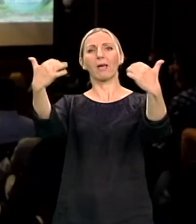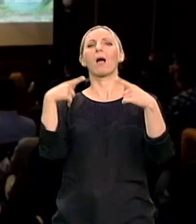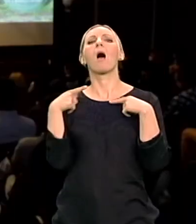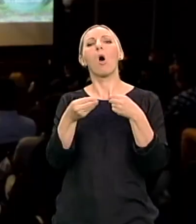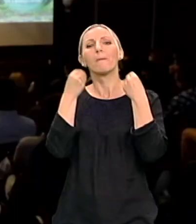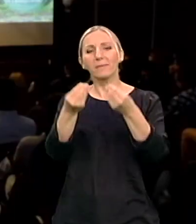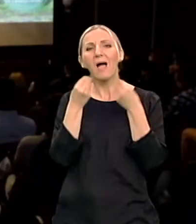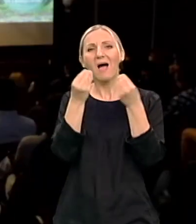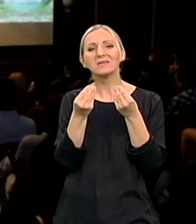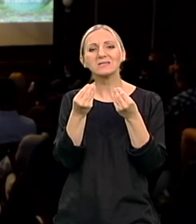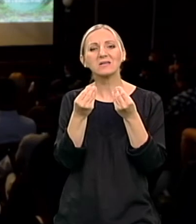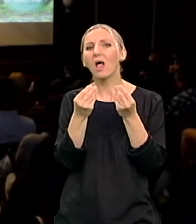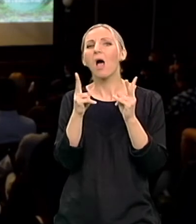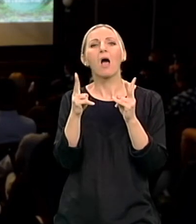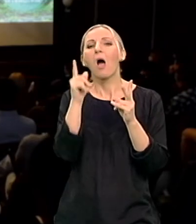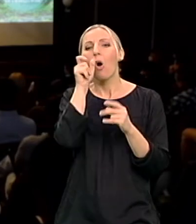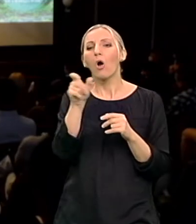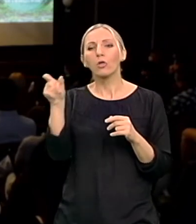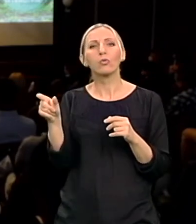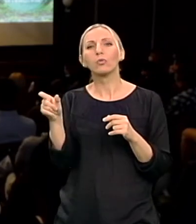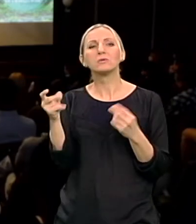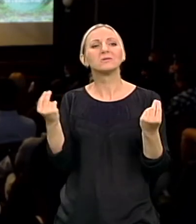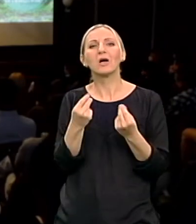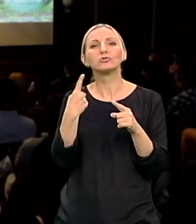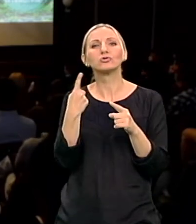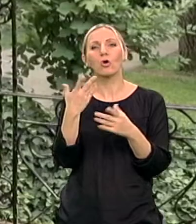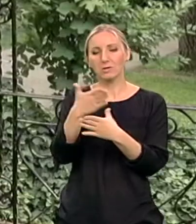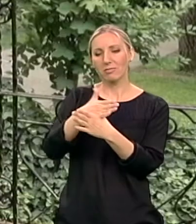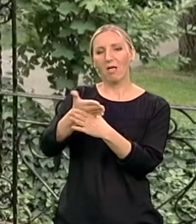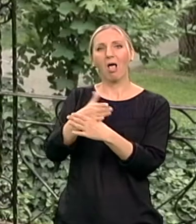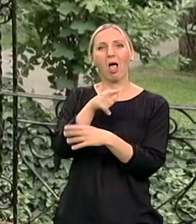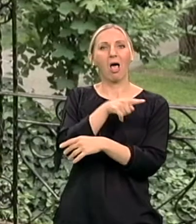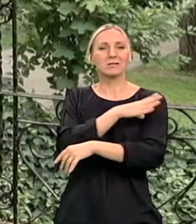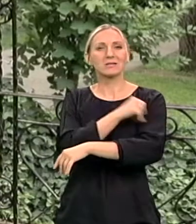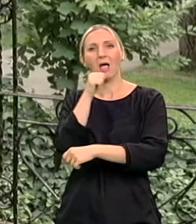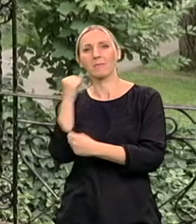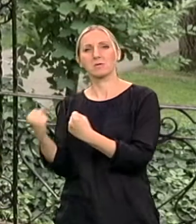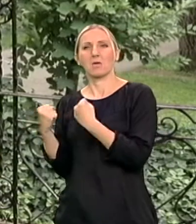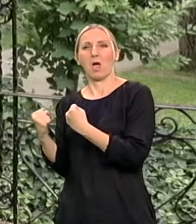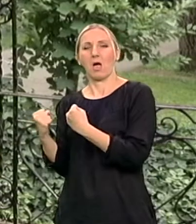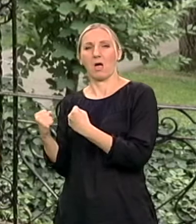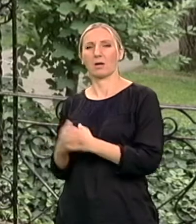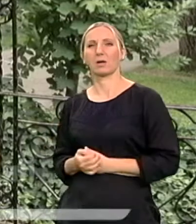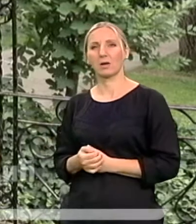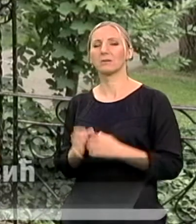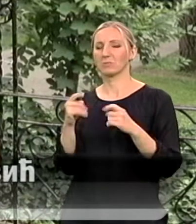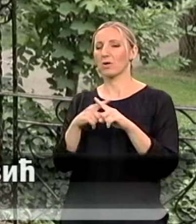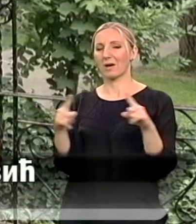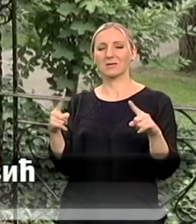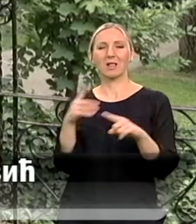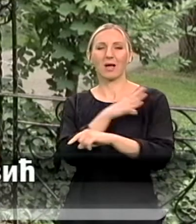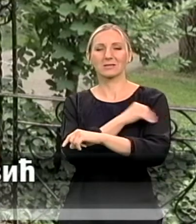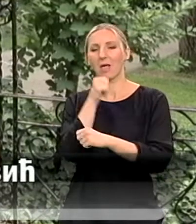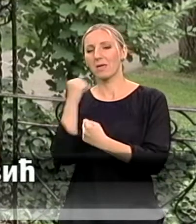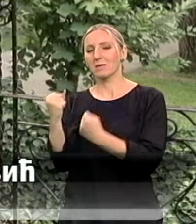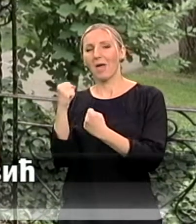suštinu priče kako se ljudi i zbog čega dele na slabe i jaki. Sigurno da je razlika između slabih i jakih ljudi u